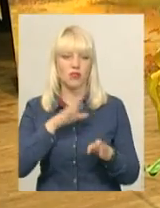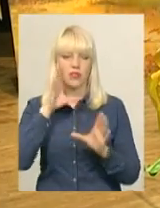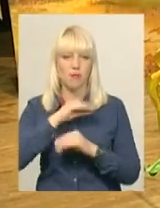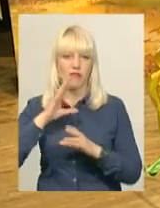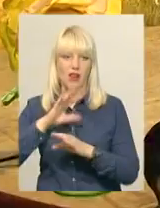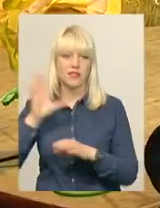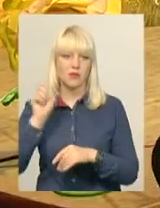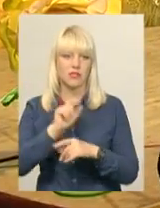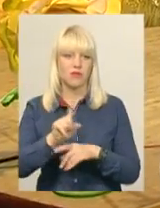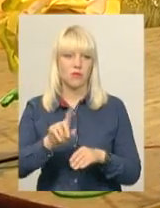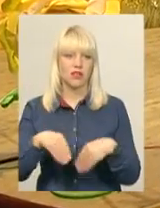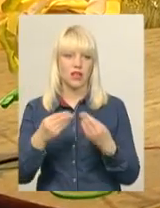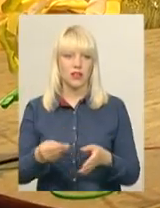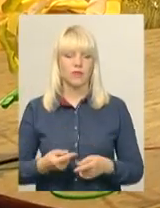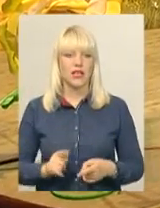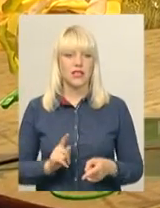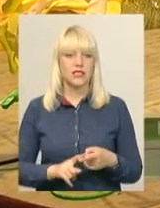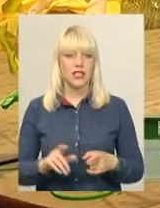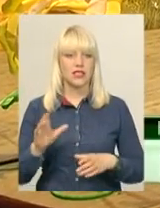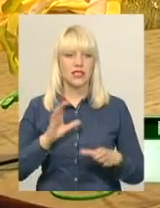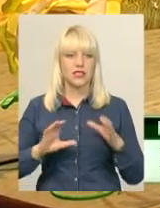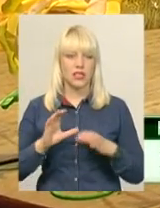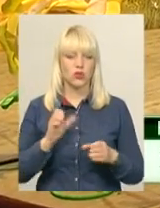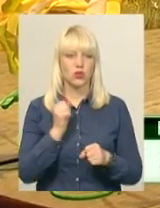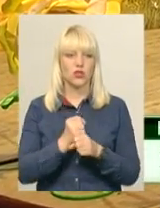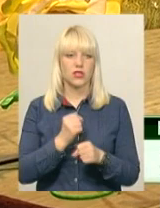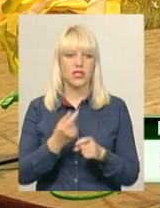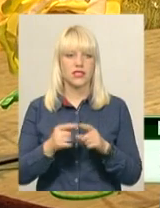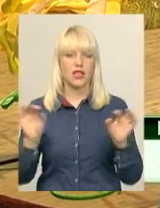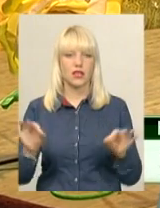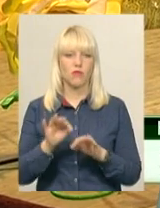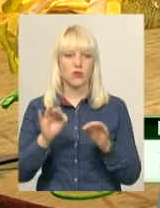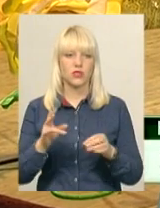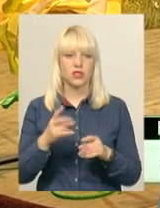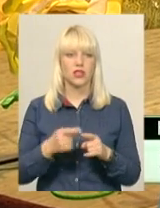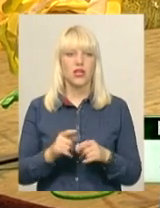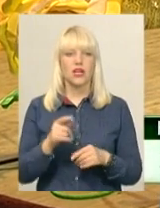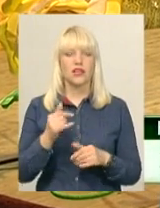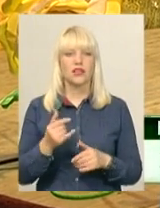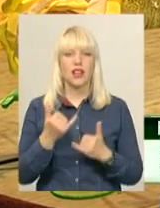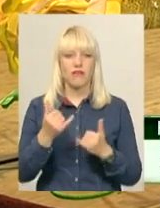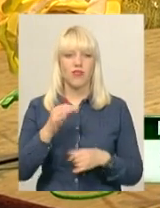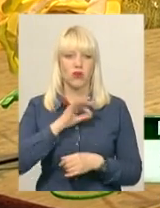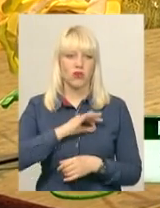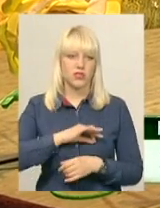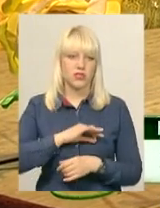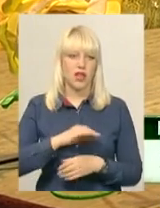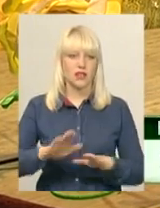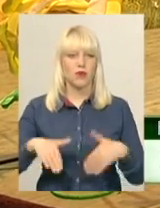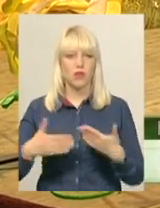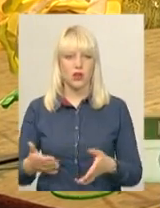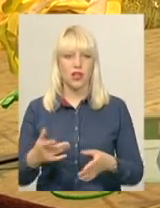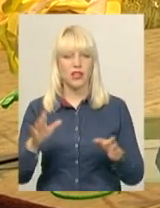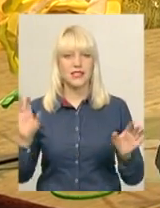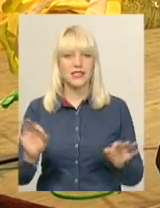які я їм ставлю. Геоте-інститут розробив саме оцей мюзикл, надав нам сценарій, музику для використання, поради з